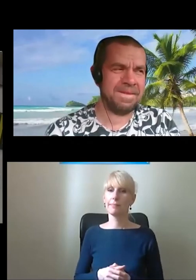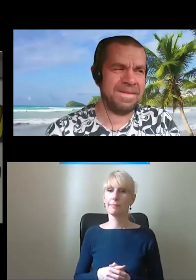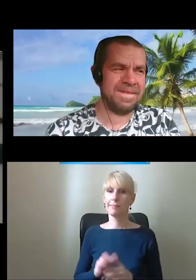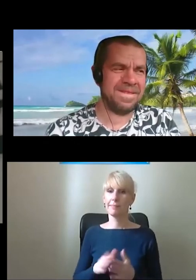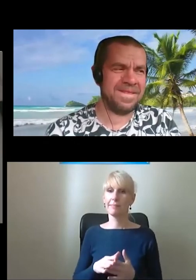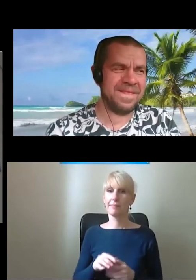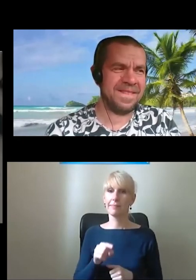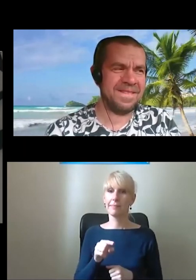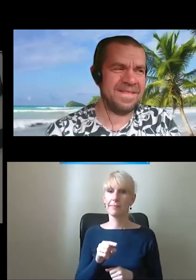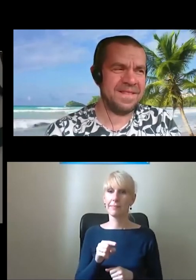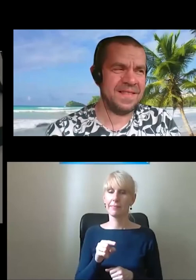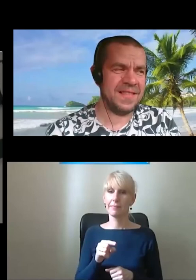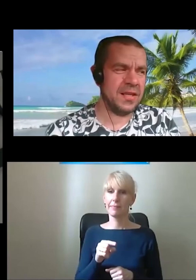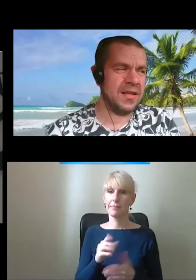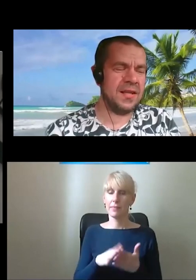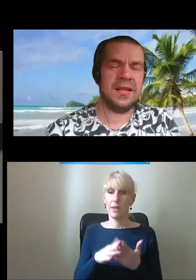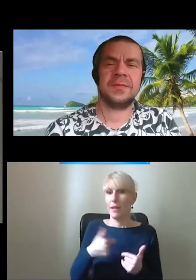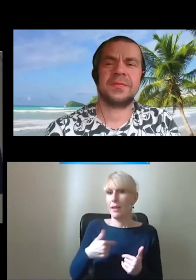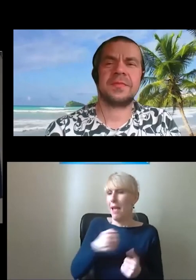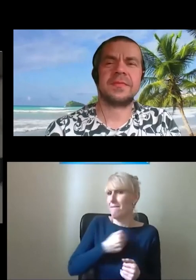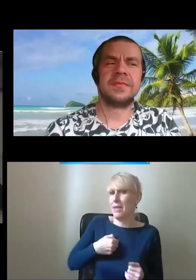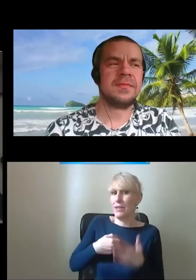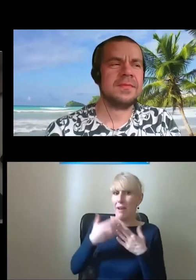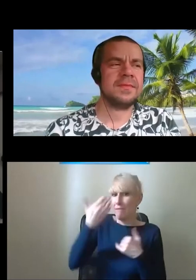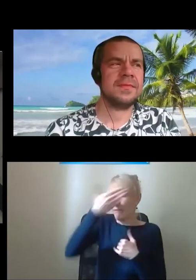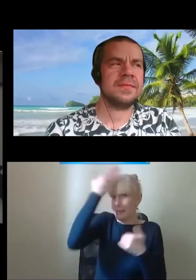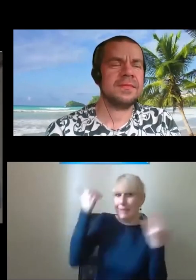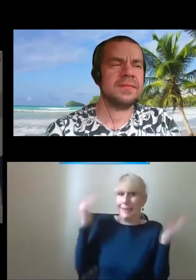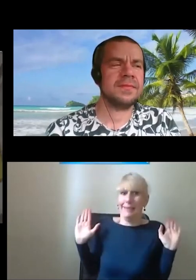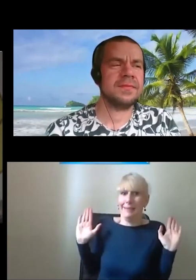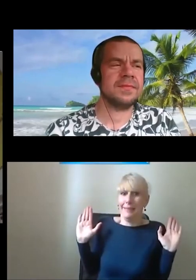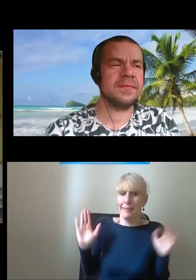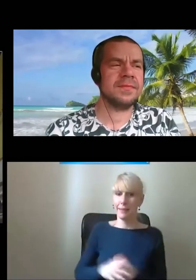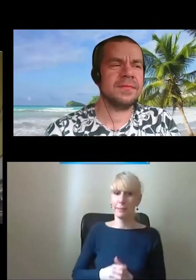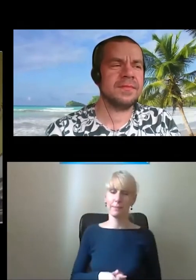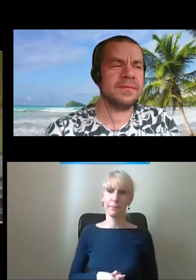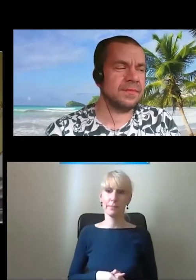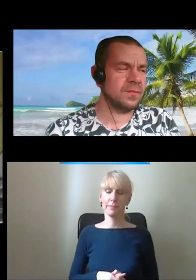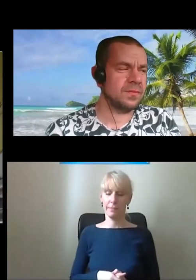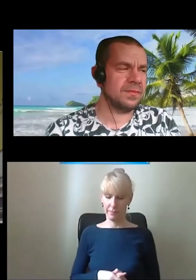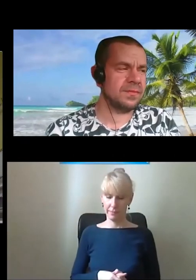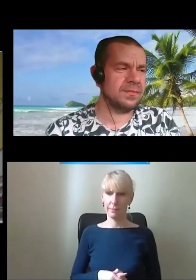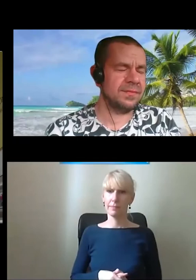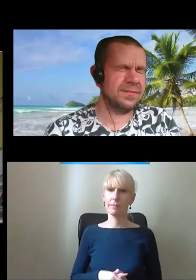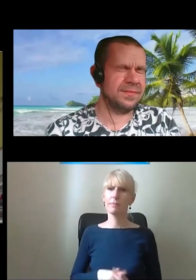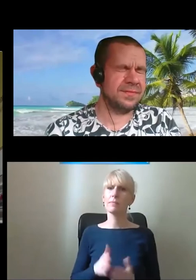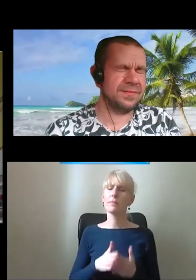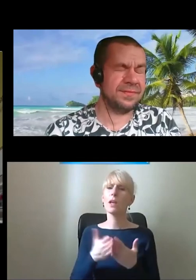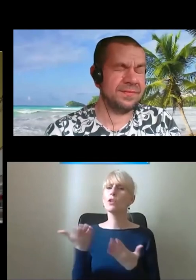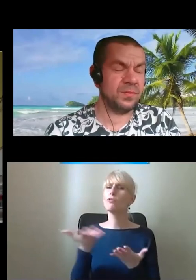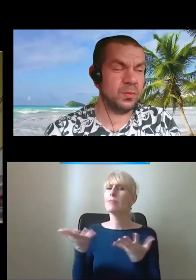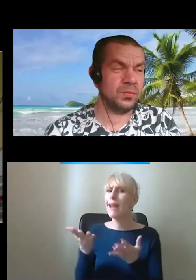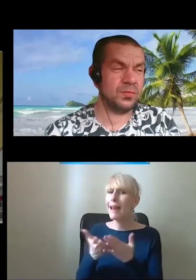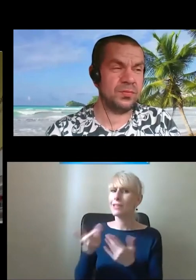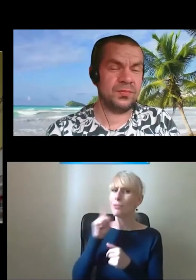Jesteśmy... To jest doskonałe pytanie. Ja nie znam Warszawy zupełnie, dotarłem tutaj. Potwierdził, tam pan jest, czy o, czy pan chce wejść, przy złotych tarasach